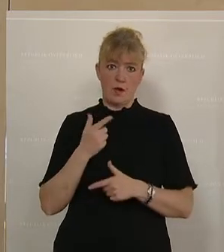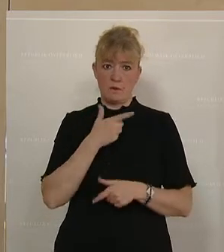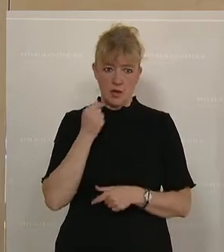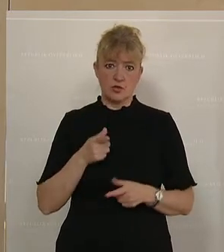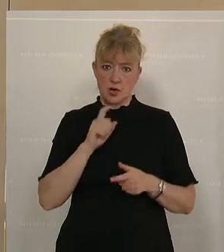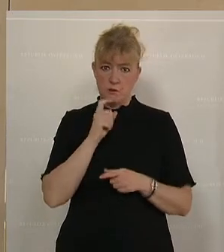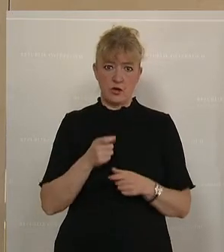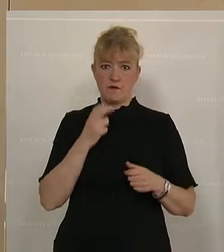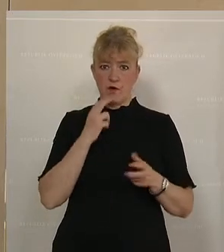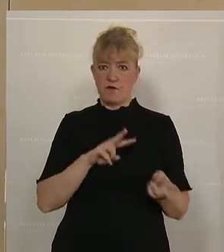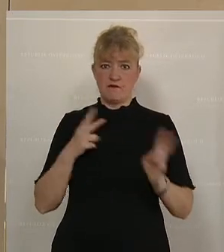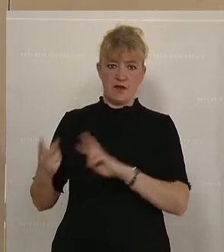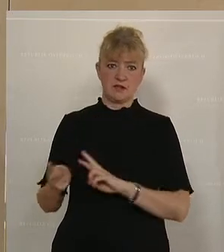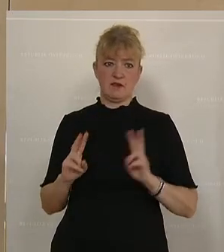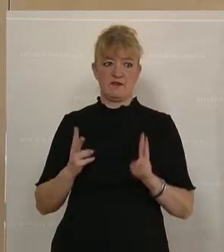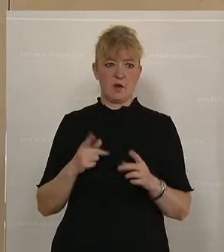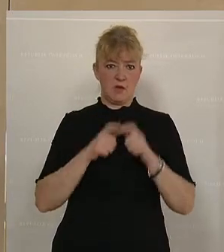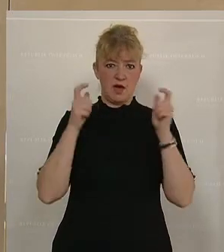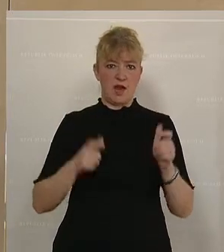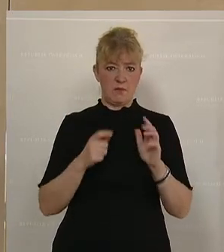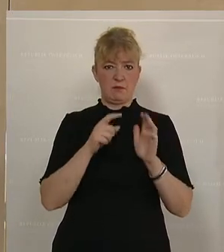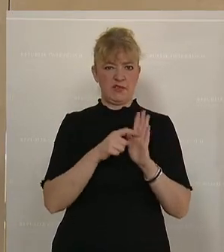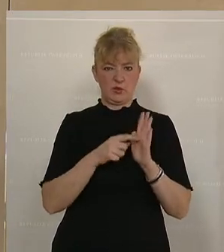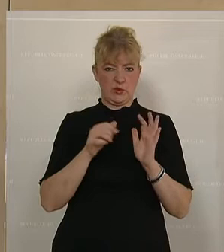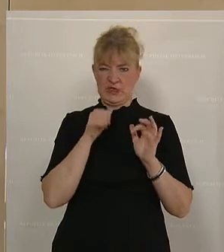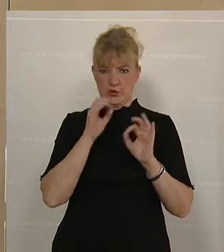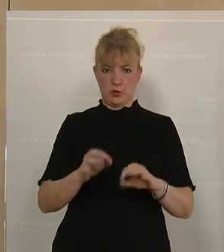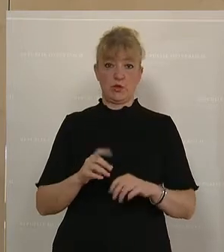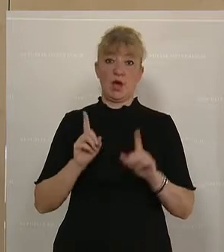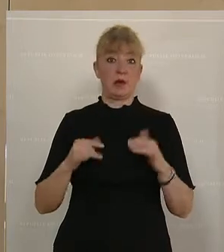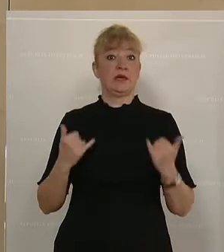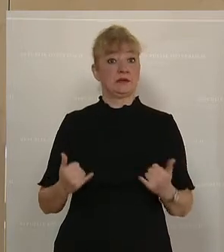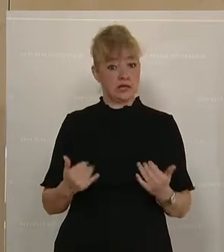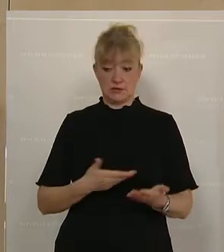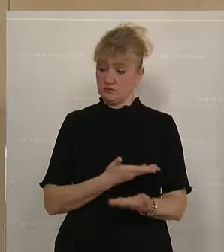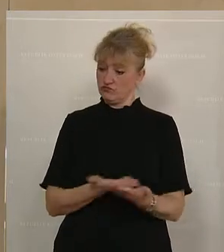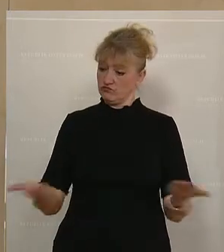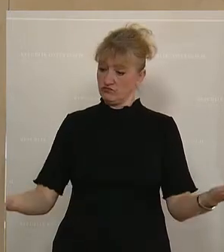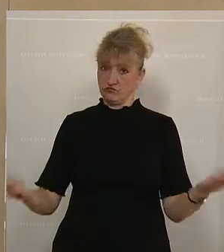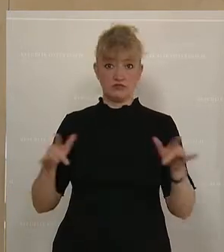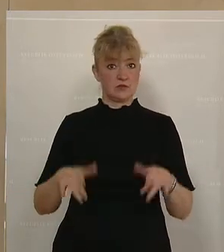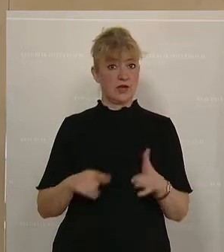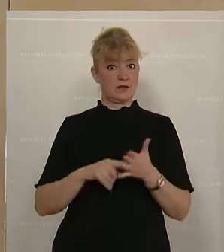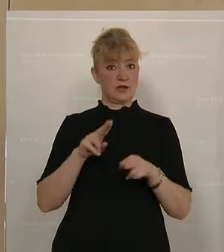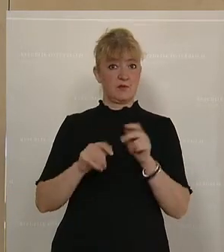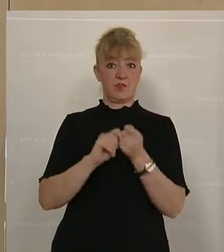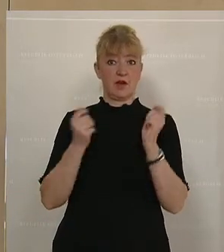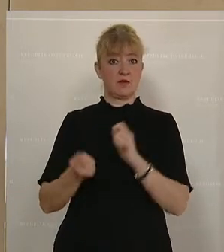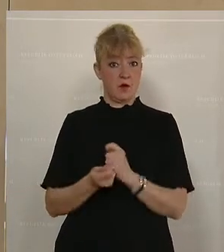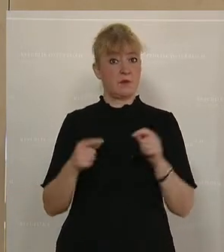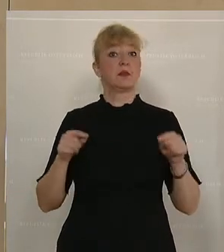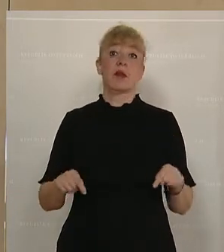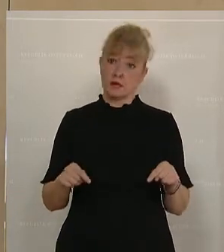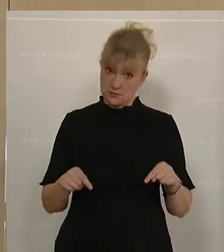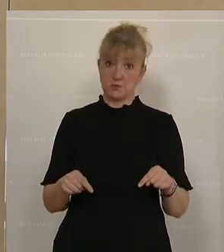den Beruf wechseln wollen, weil vielleicht die Rahmenbedingungen nicht stimmen. Aber das, was jetzt auf den Tisch gelegt wurde im Rahmen der Pflegereform, das